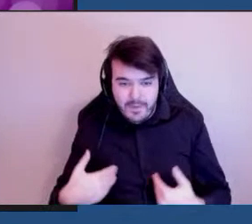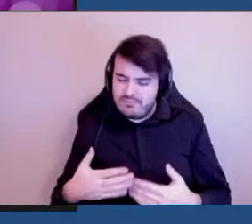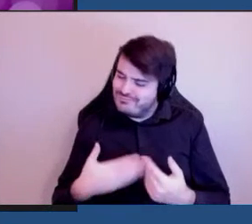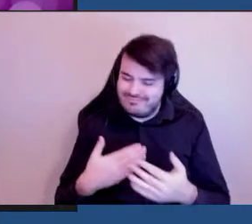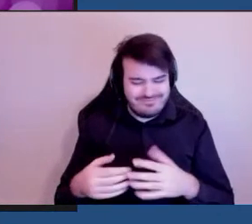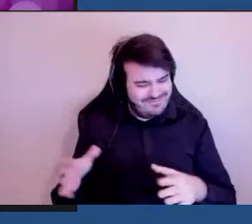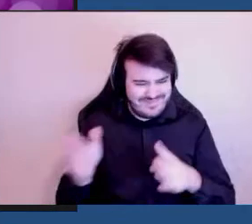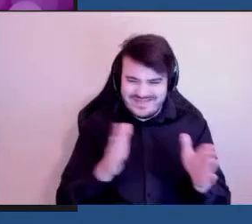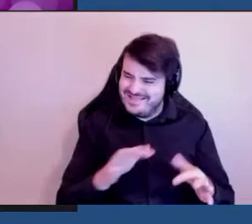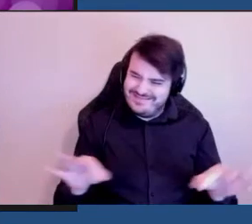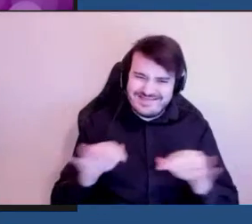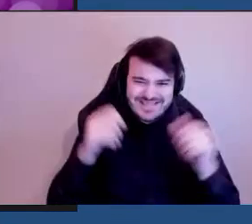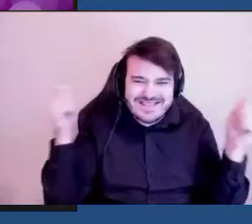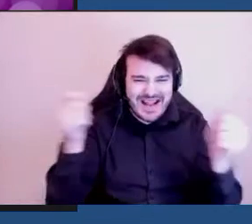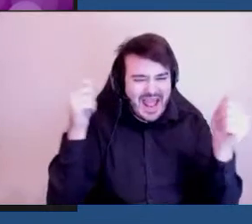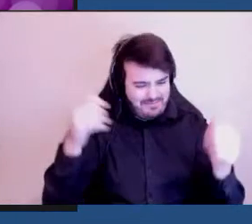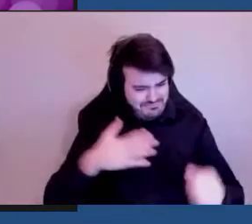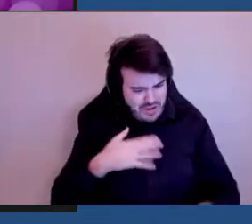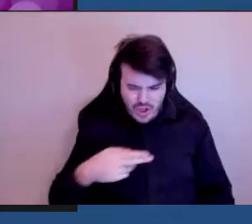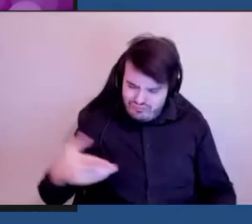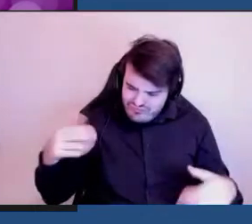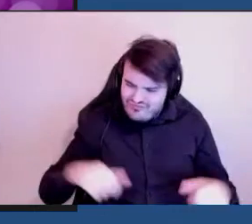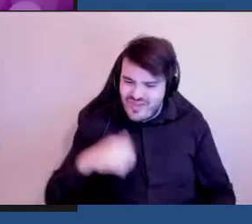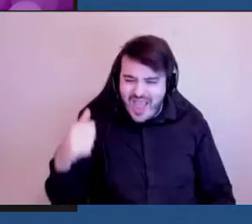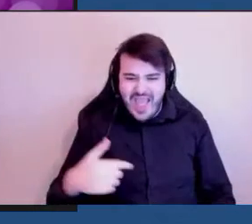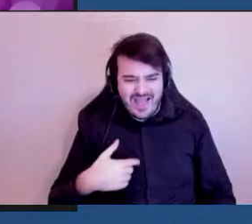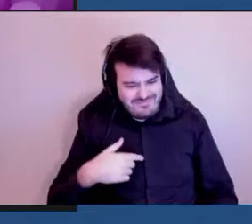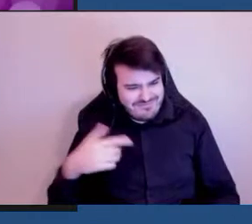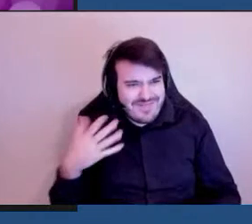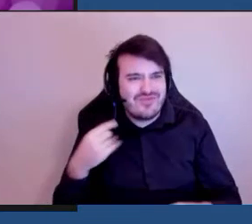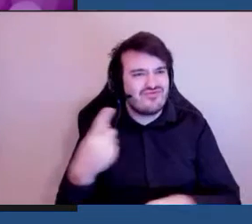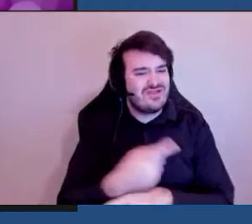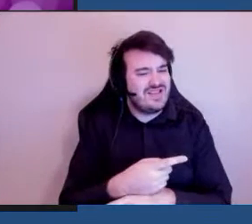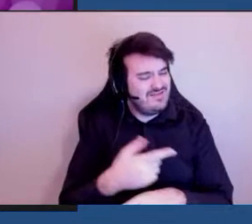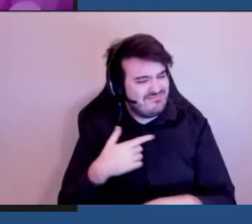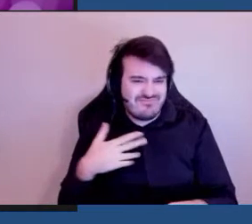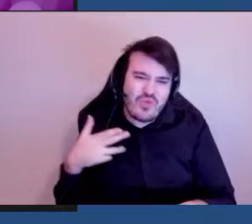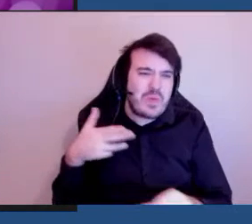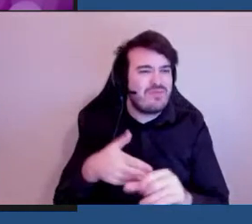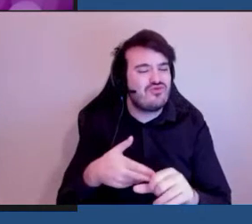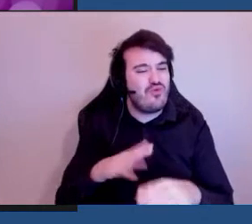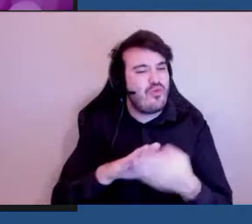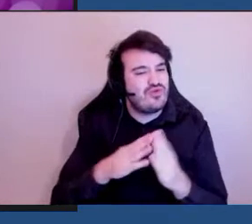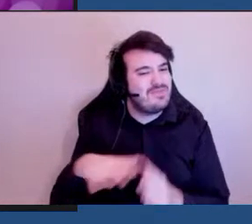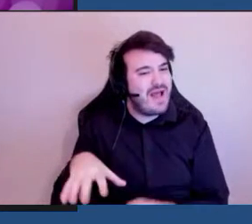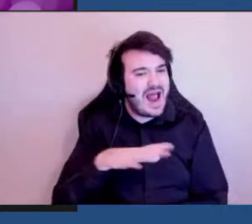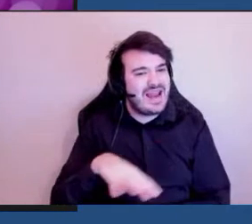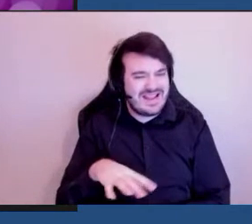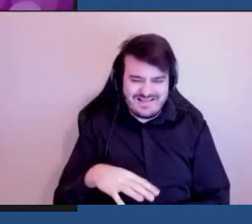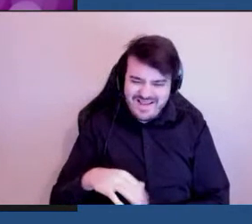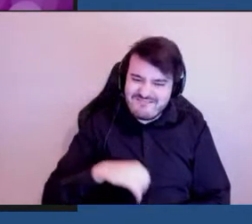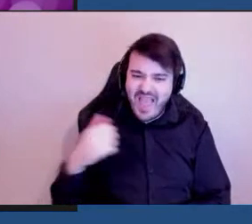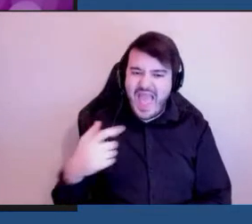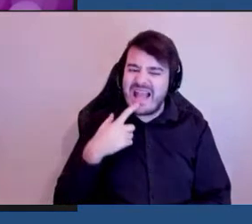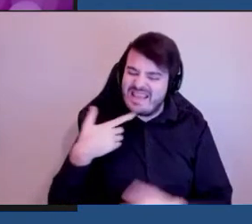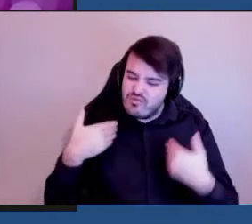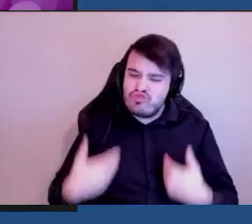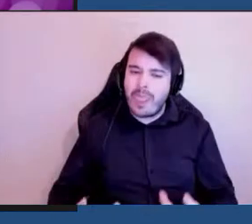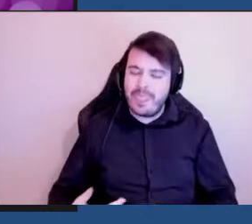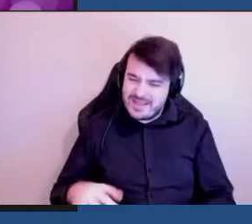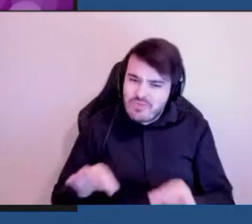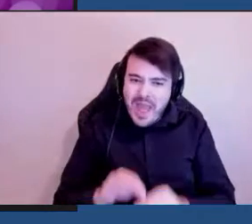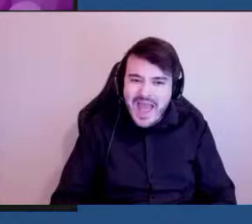célébrez votre handicap, célébrez votre contribution à notre municipalité. Soyez fiers de qui vous êtes.